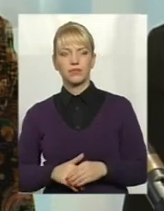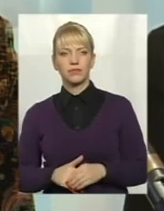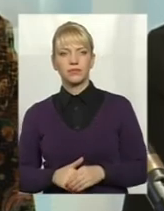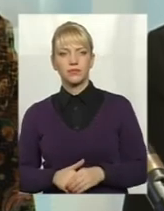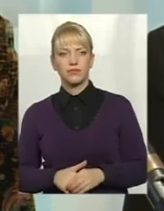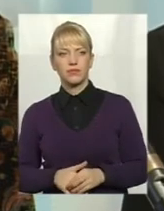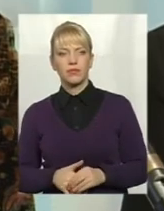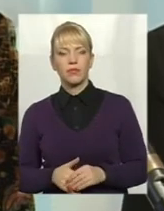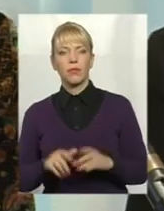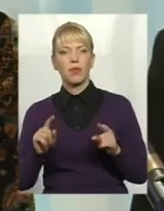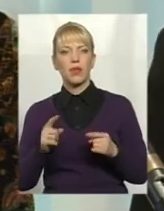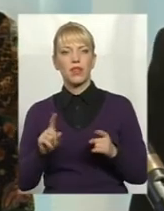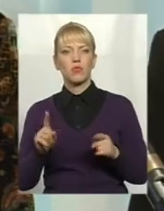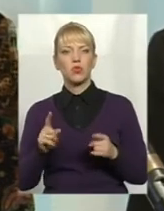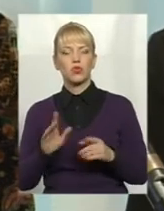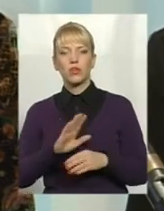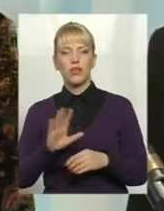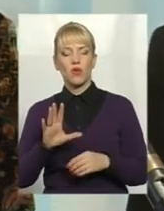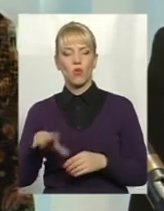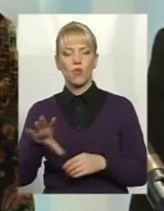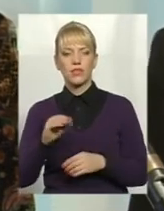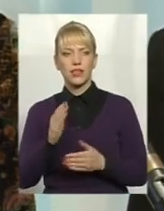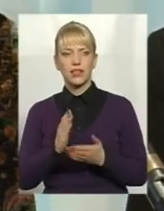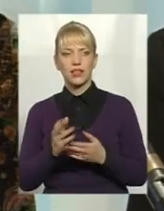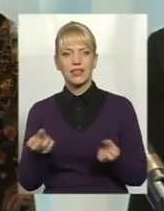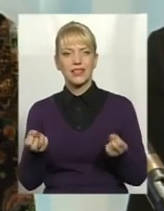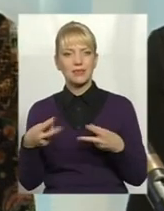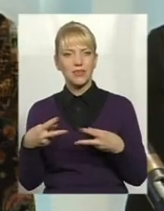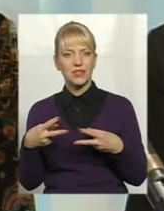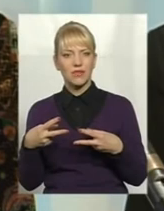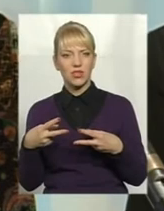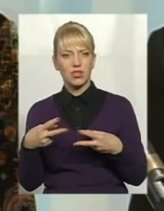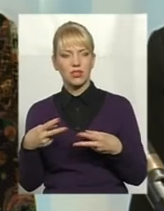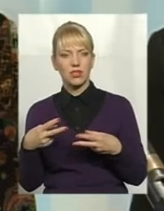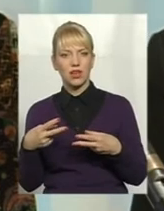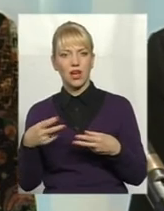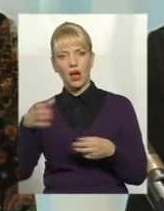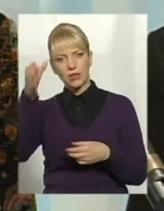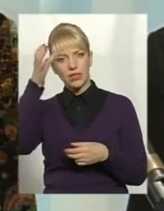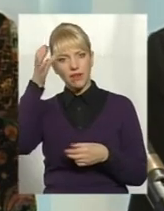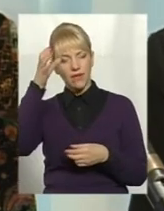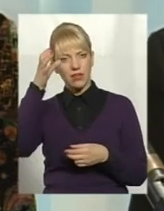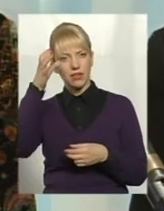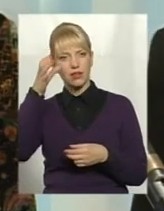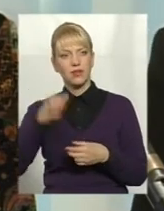Тому що не у всіх є таке спеціфічне образування, як